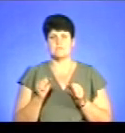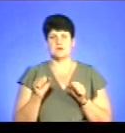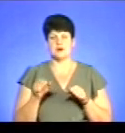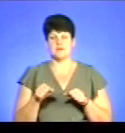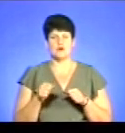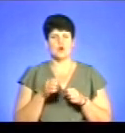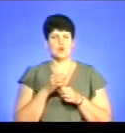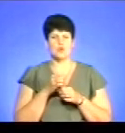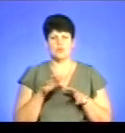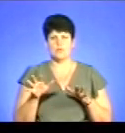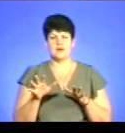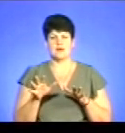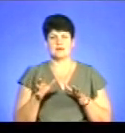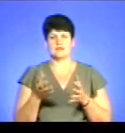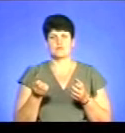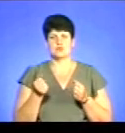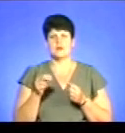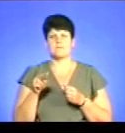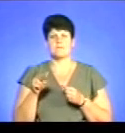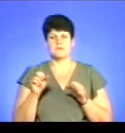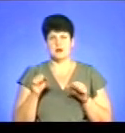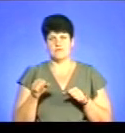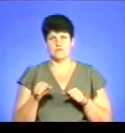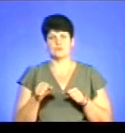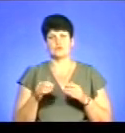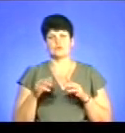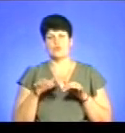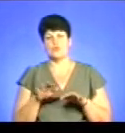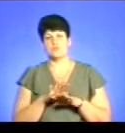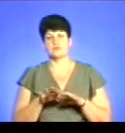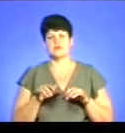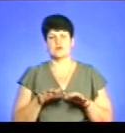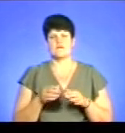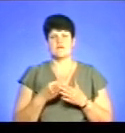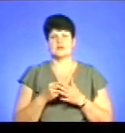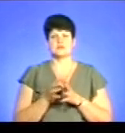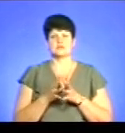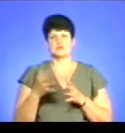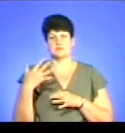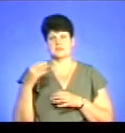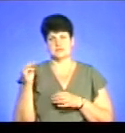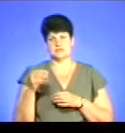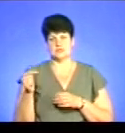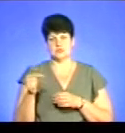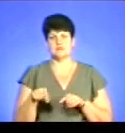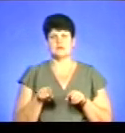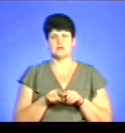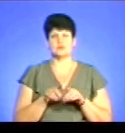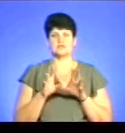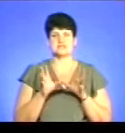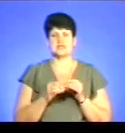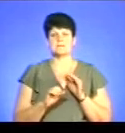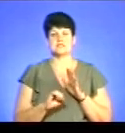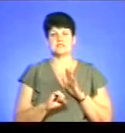набуття права, майна, чи рухомого, чи нерухомого майна, інших речей, вартість яких понад 50 тисяч гривень, також на загальних